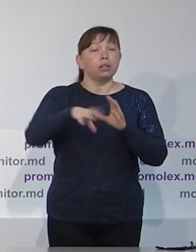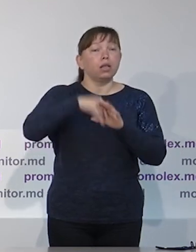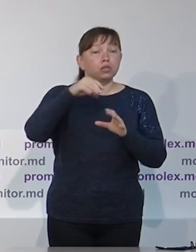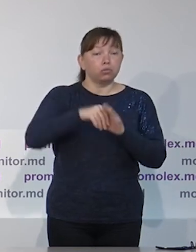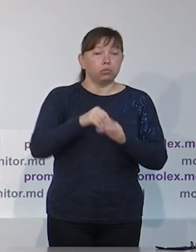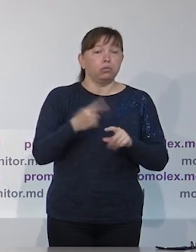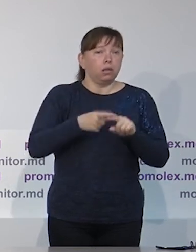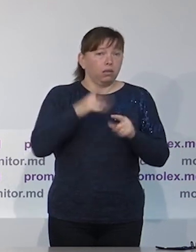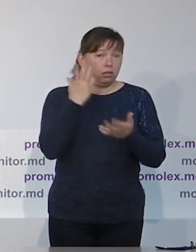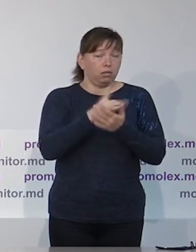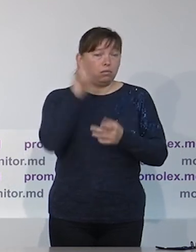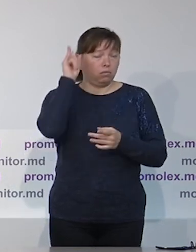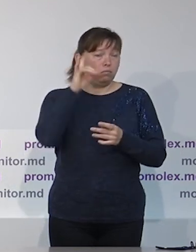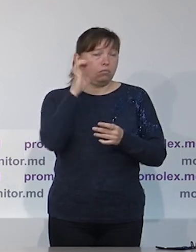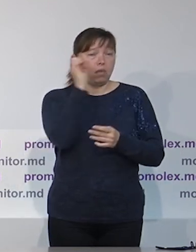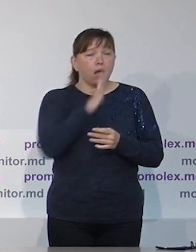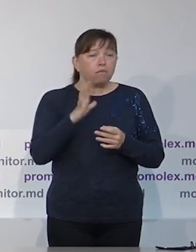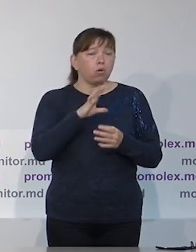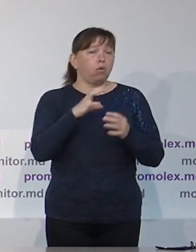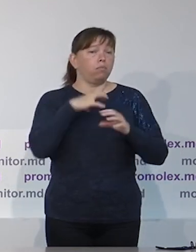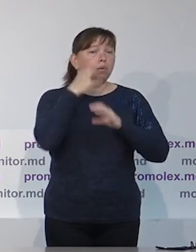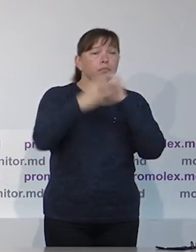открывает такой счет